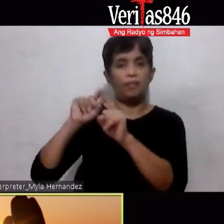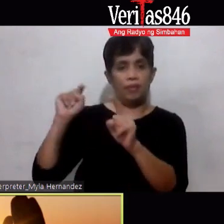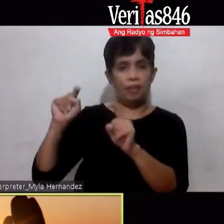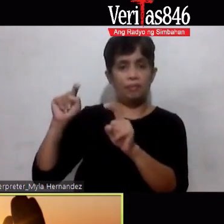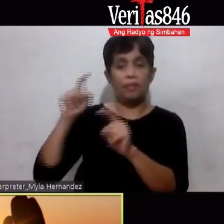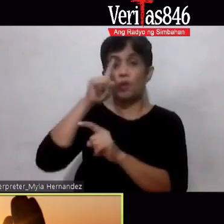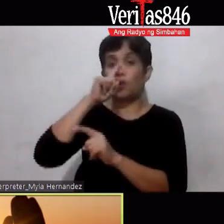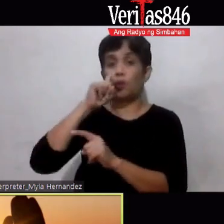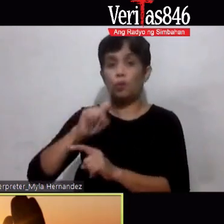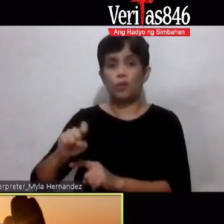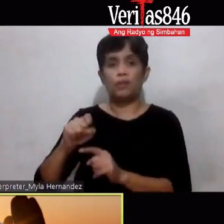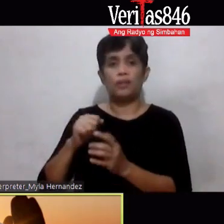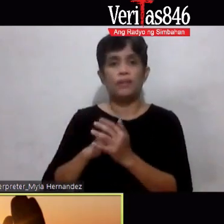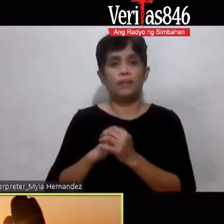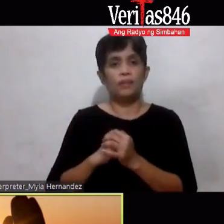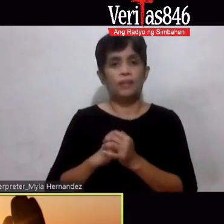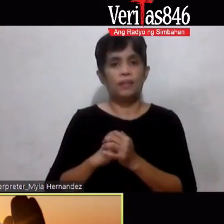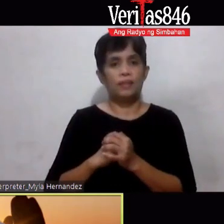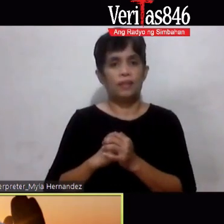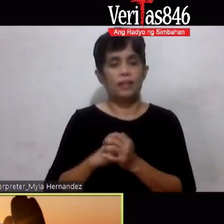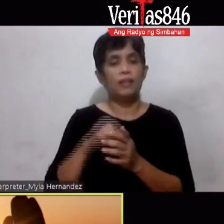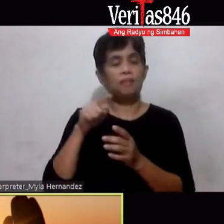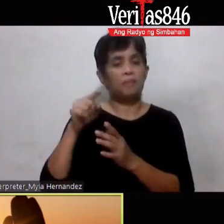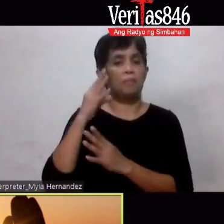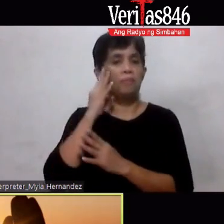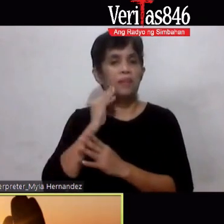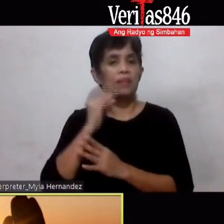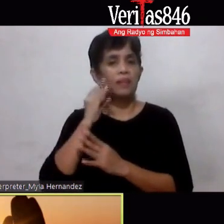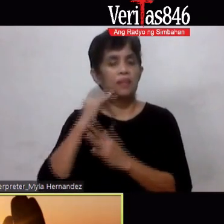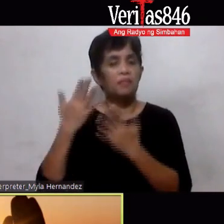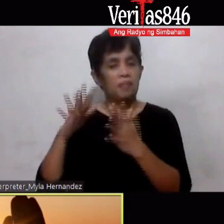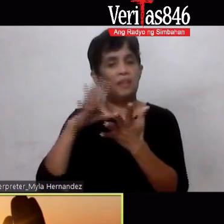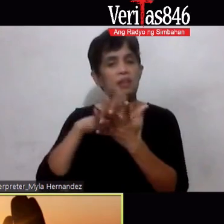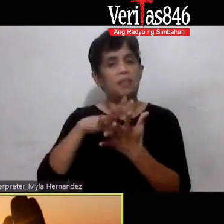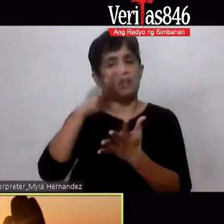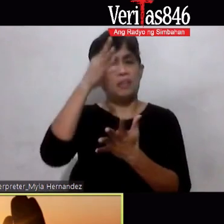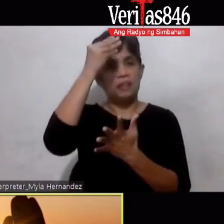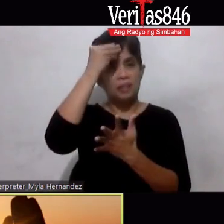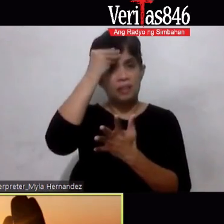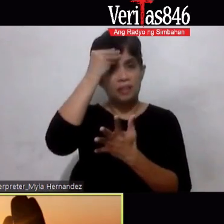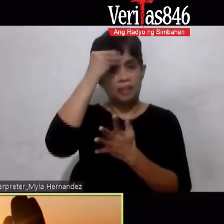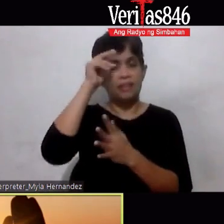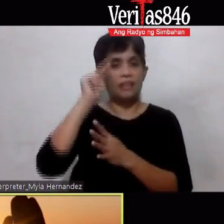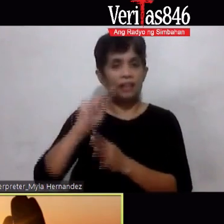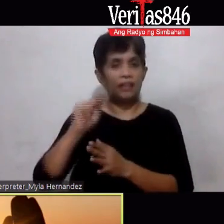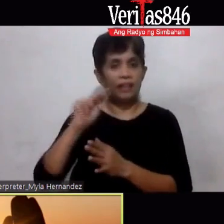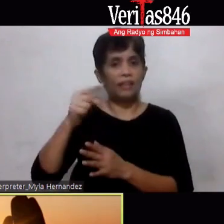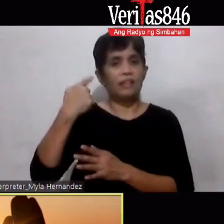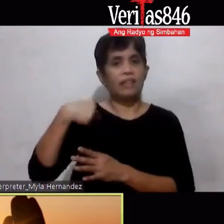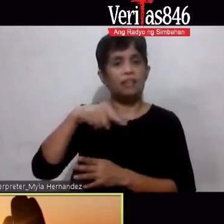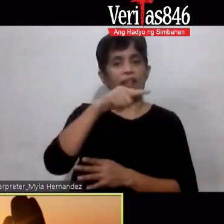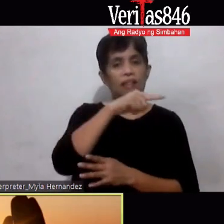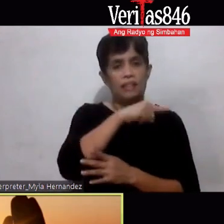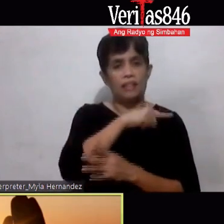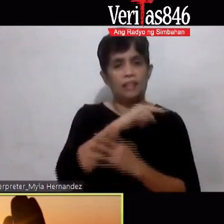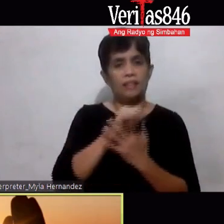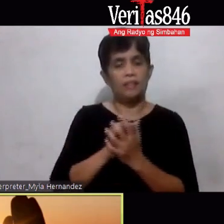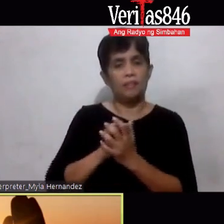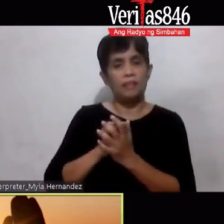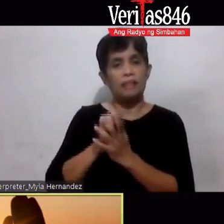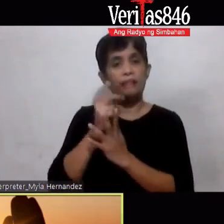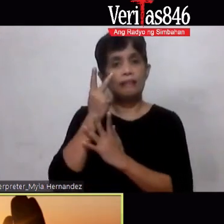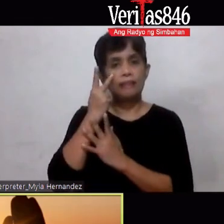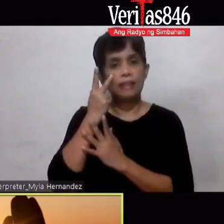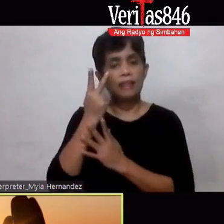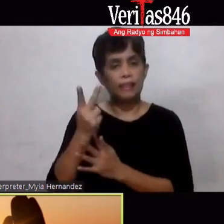Okay And yun Kung baga Mga pinagdaanan na nila Mga natutunan na nila Eh kailangan po talaga tayo magtanong Kung baga Tanawin po natin